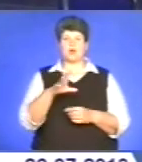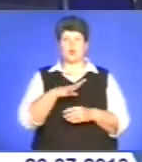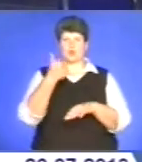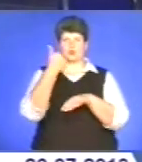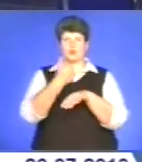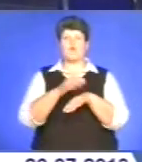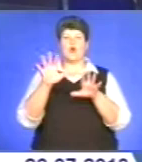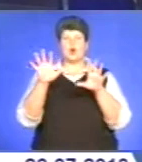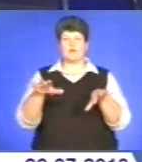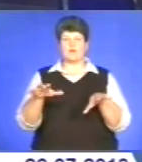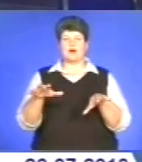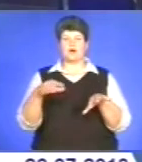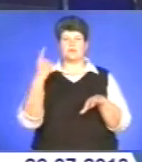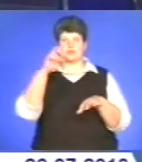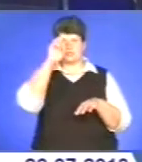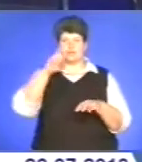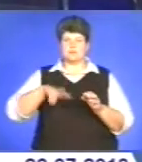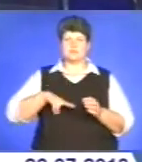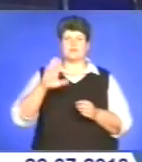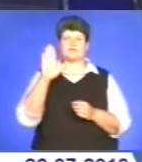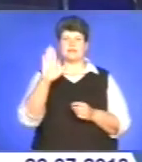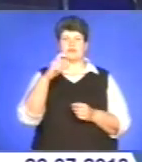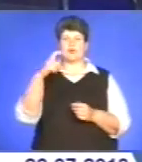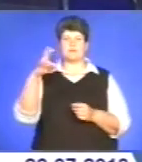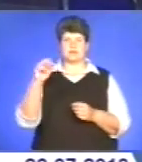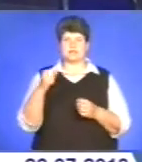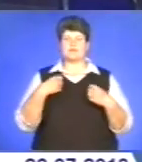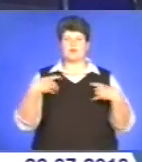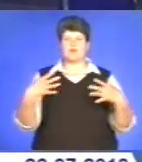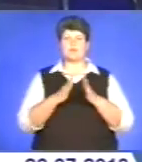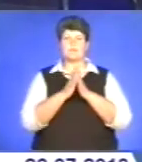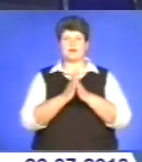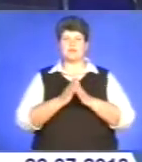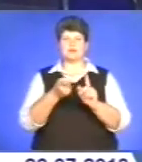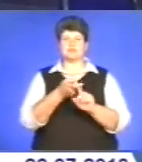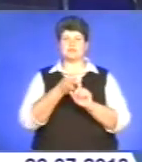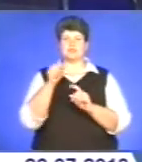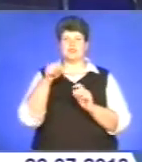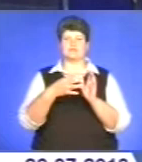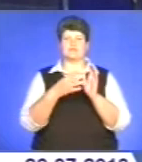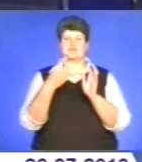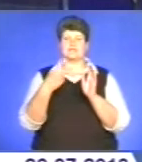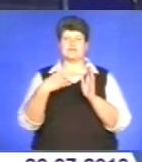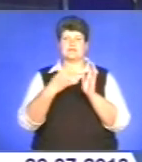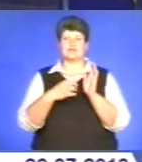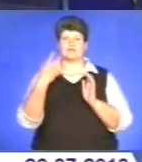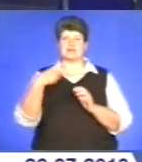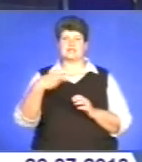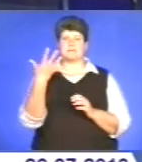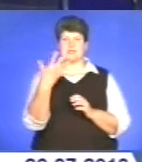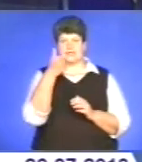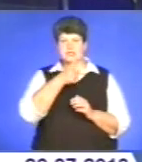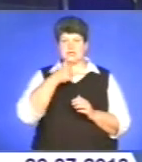облдержадміністрації Валентин Хоптян. Святковий молебень з нагоди 1025-річчя хрещення Київської Русі